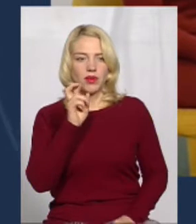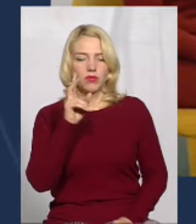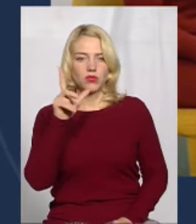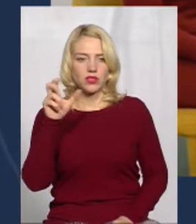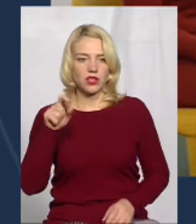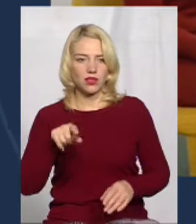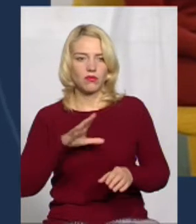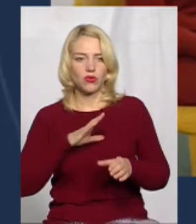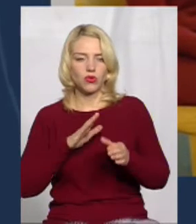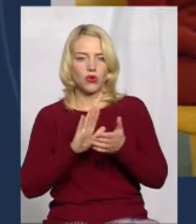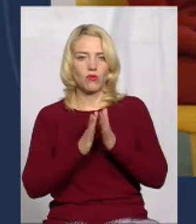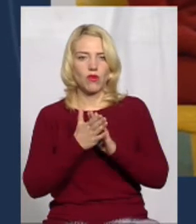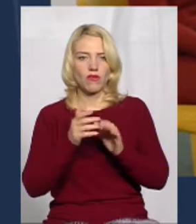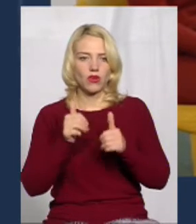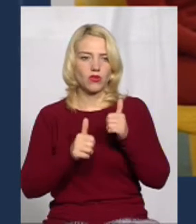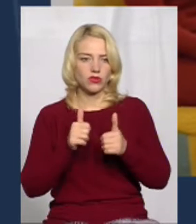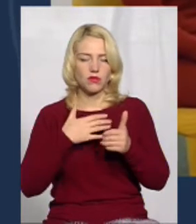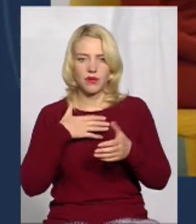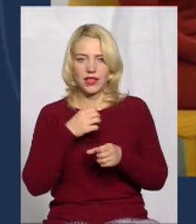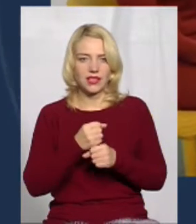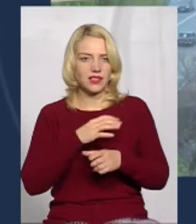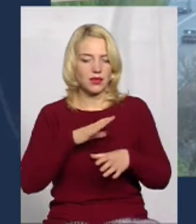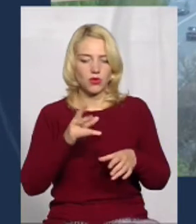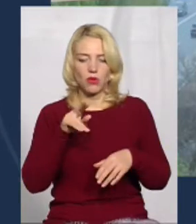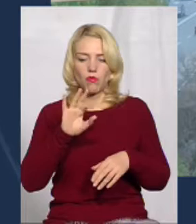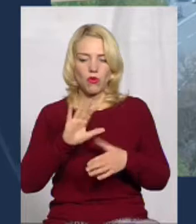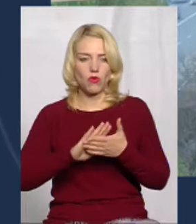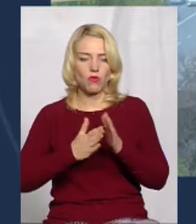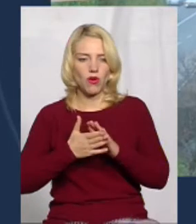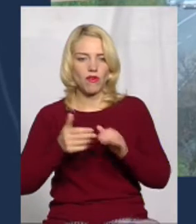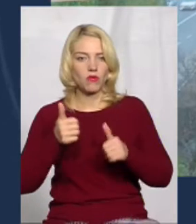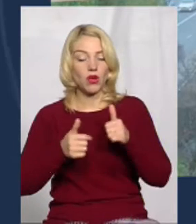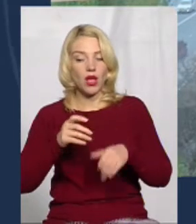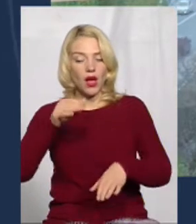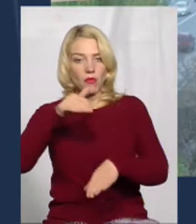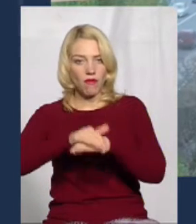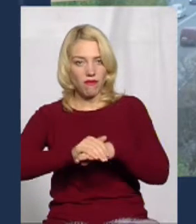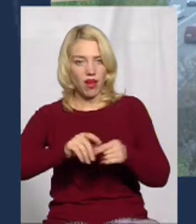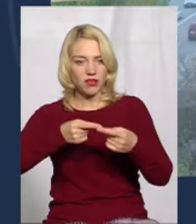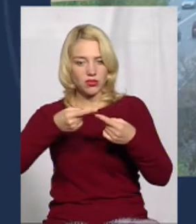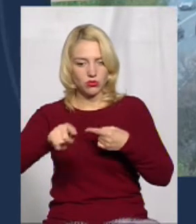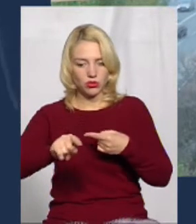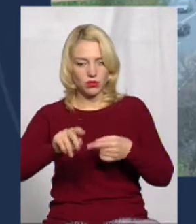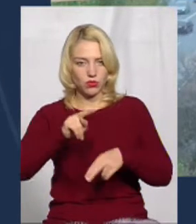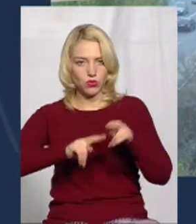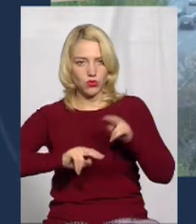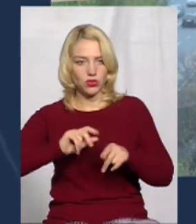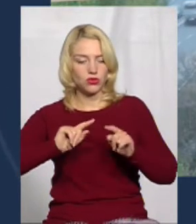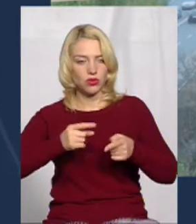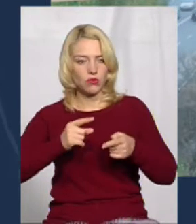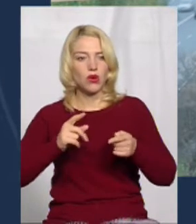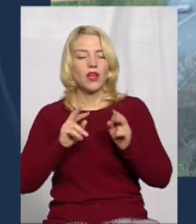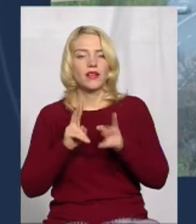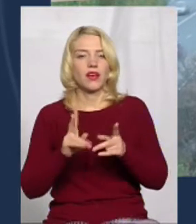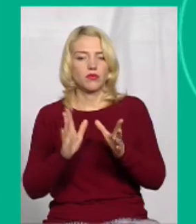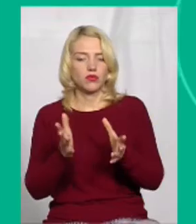умови конкурсу, претензії ж не було по умовах конкурсу. То, що по факту будується, це зовсім інша річ. Тому питання, як